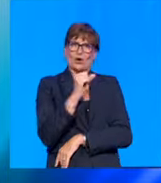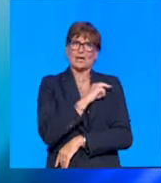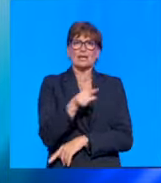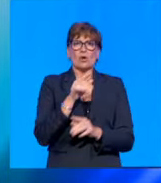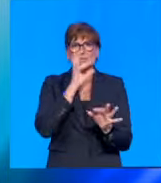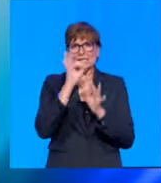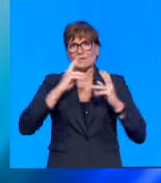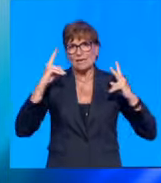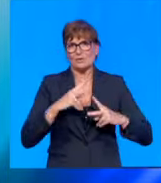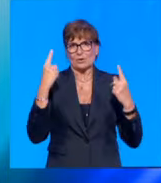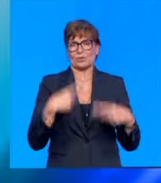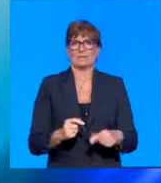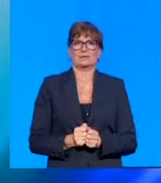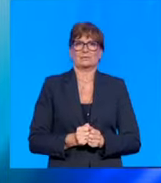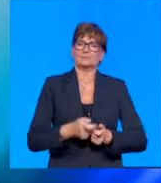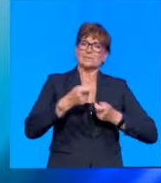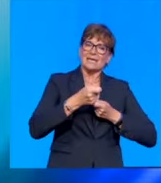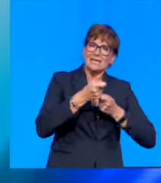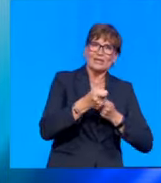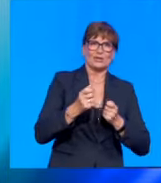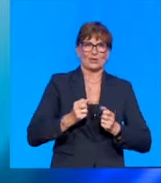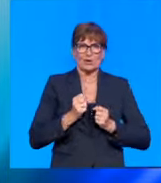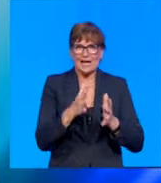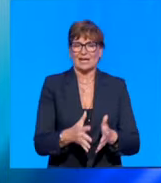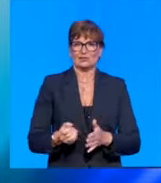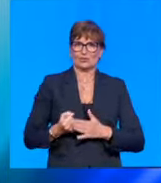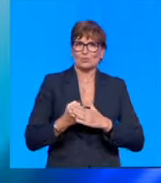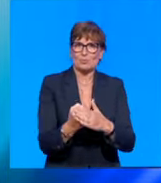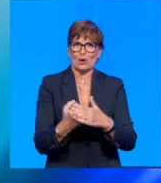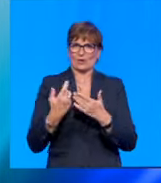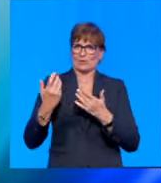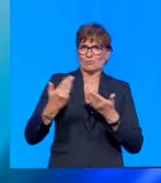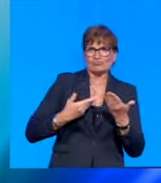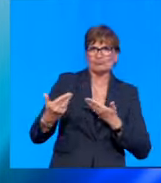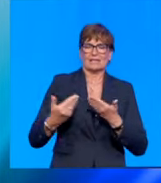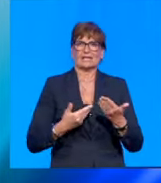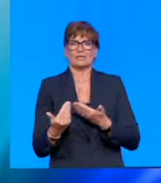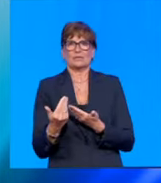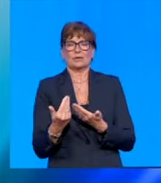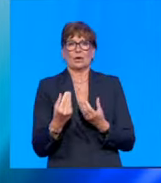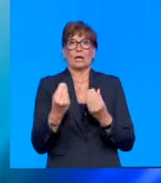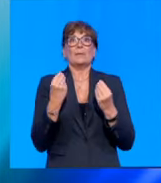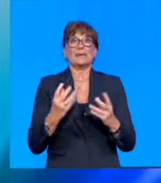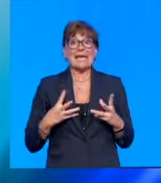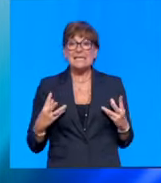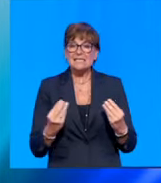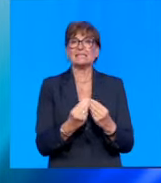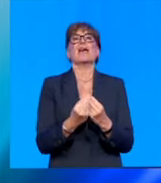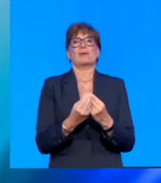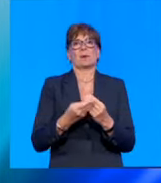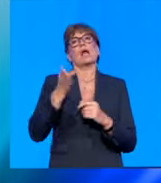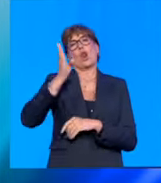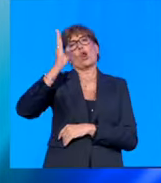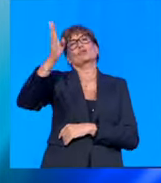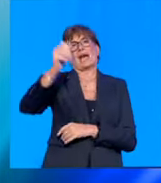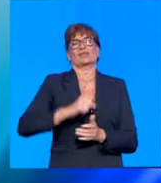di tutto l'incoraggiamento il supporto e sostegno reciproco solo perché insieme possiamo andare lontano